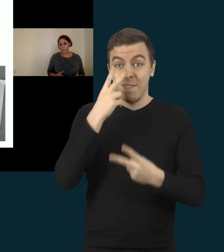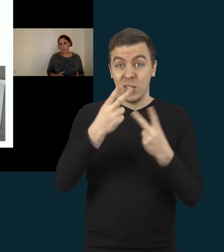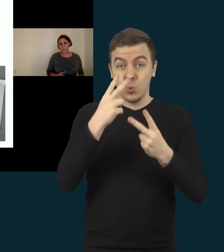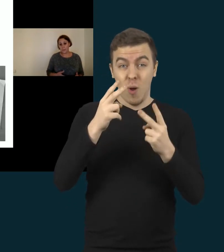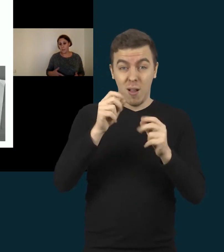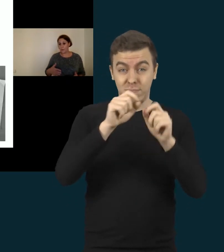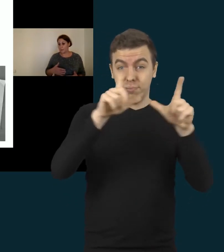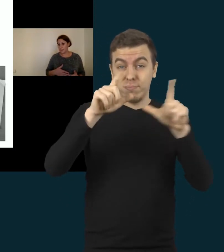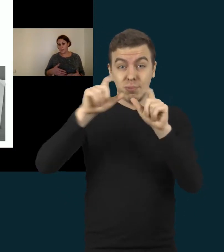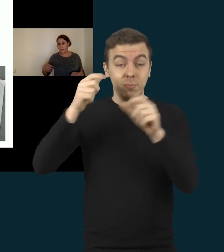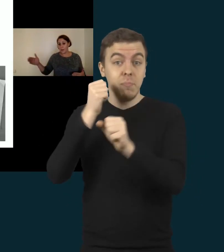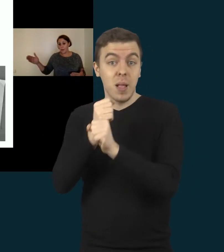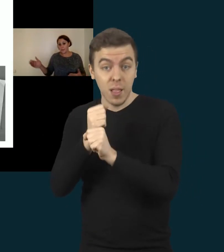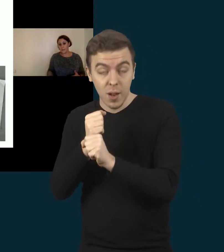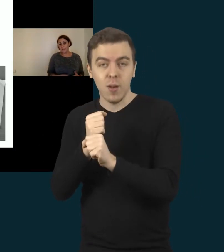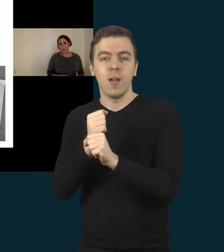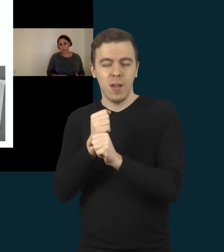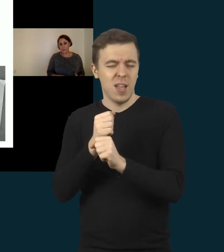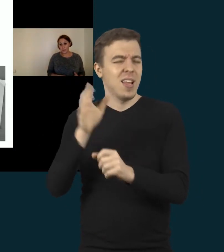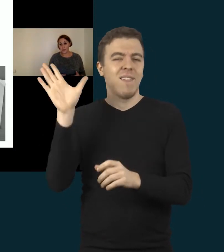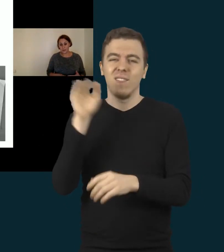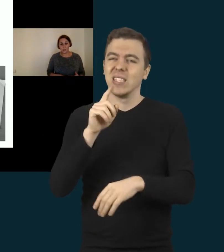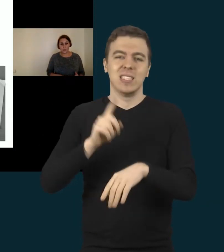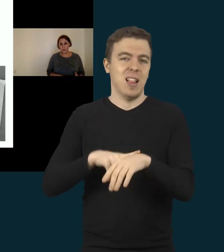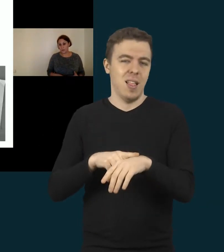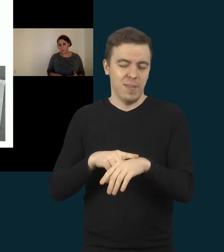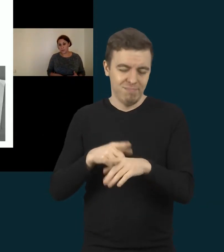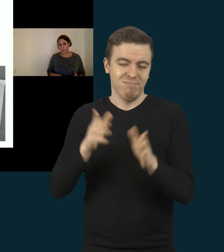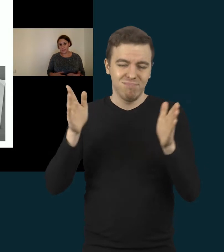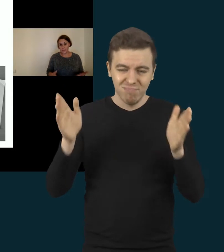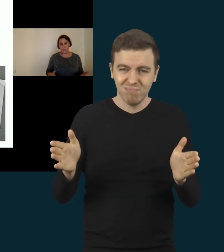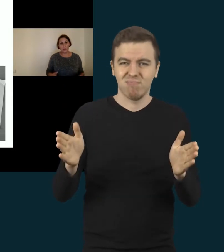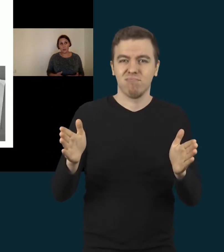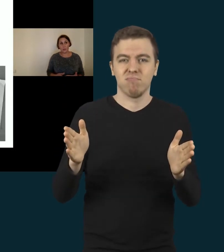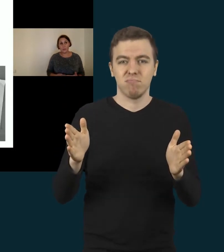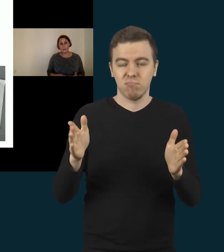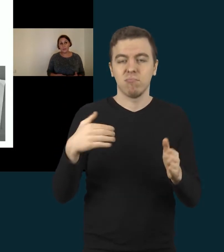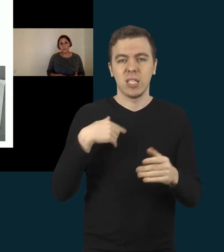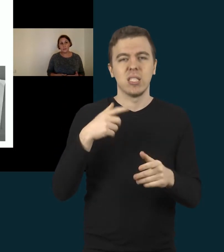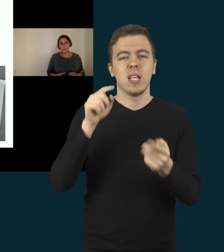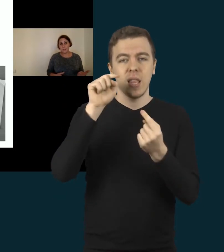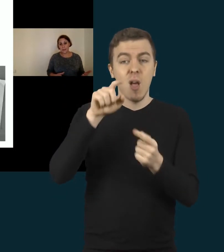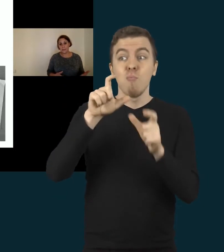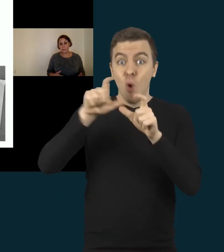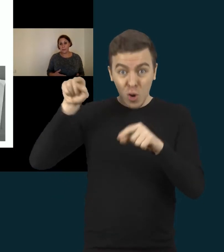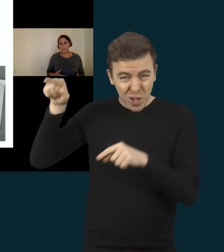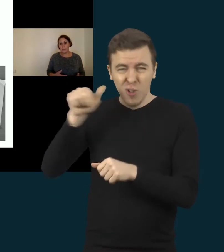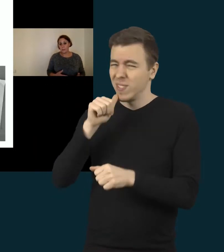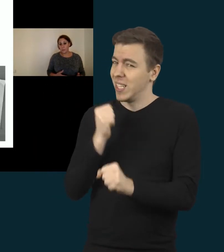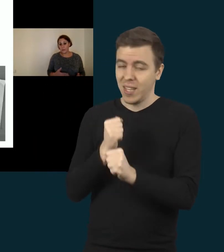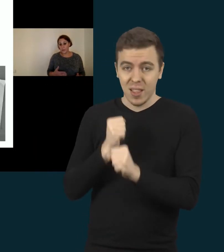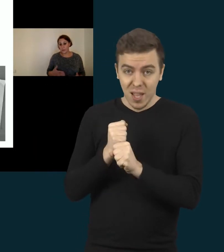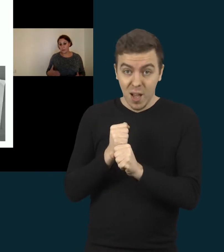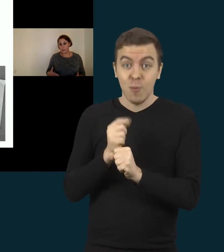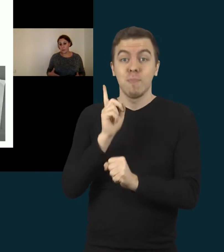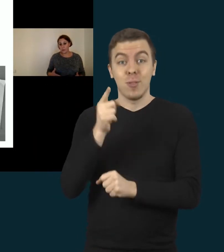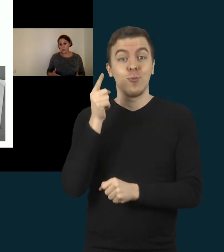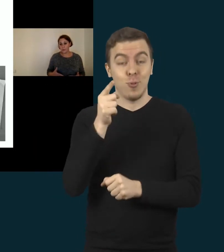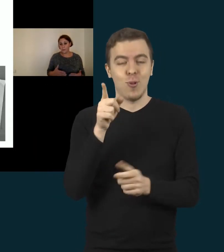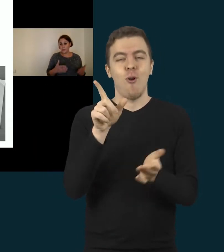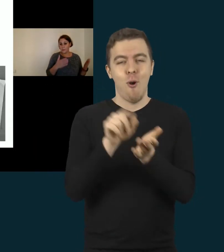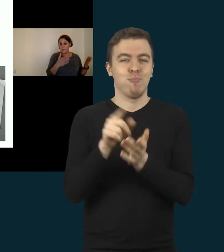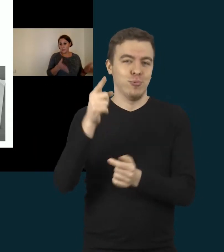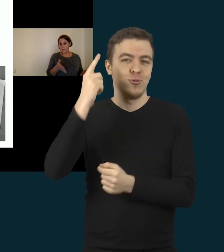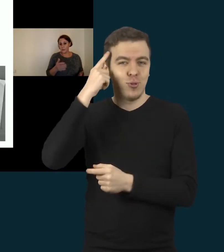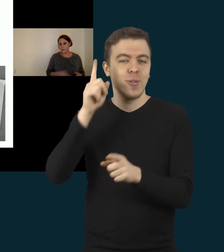pamokas lydėjo visą laikotarpį karantino ir šiaip mes taikom mokyklą į tą vizualizavimą. Mūsų vaikai turi žinoti,